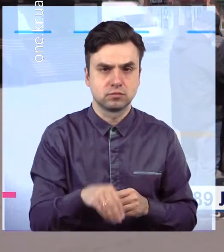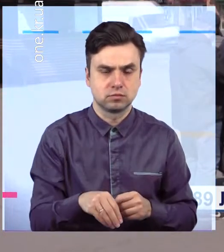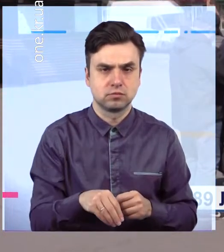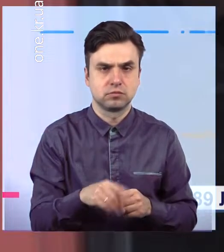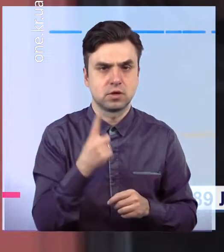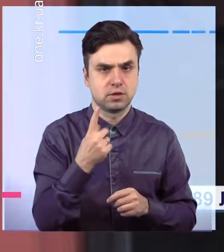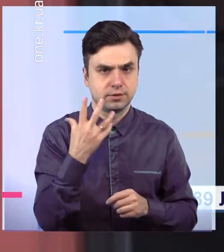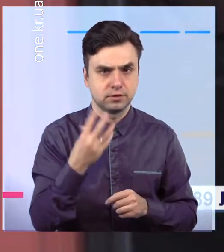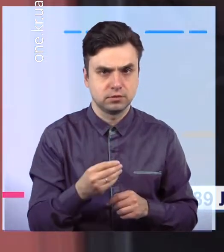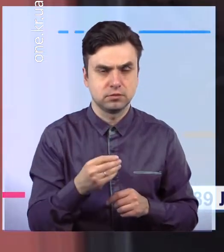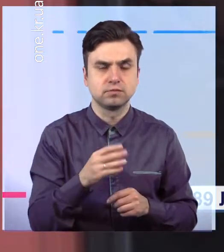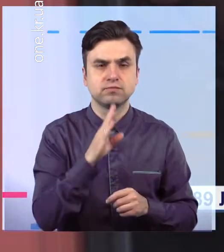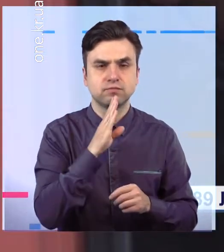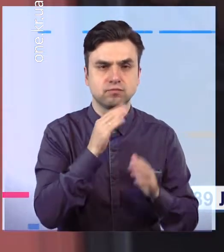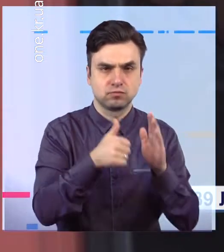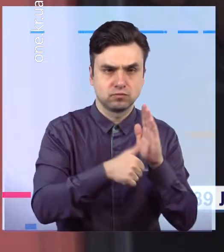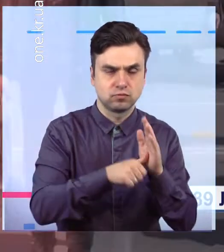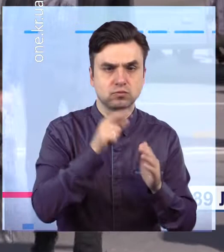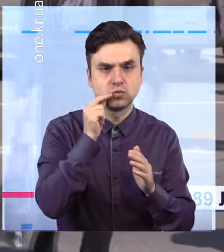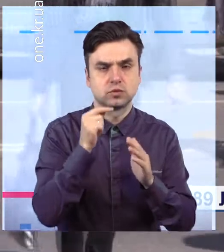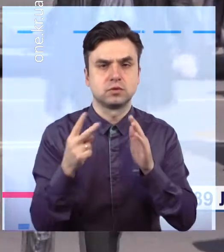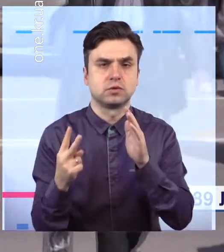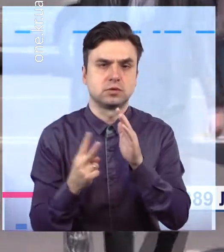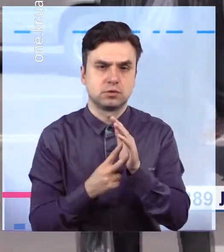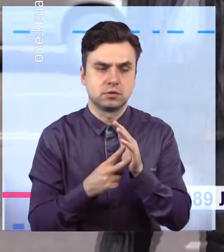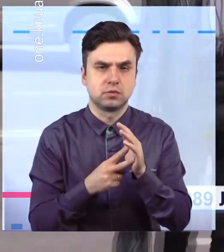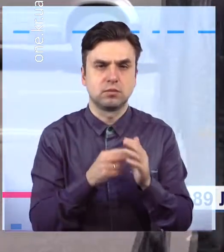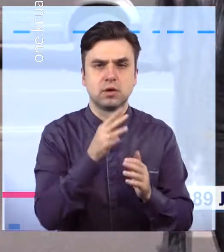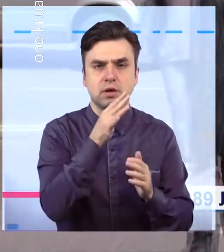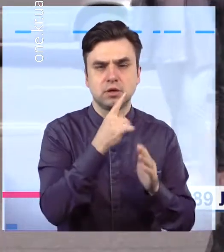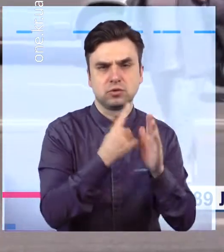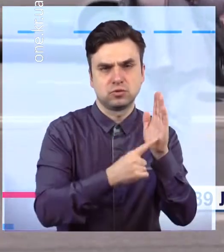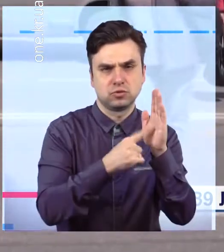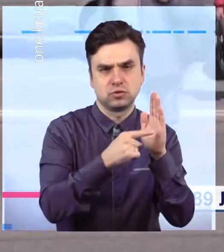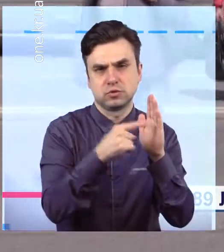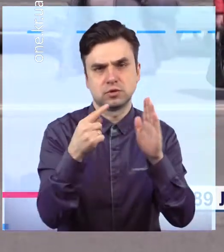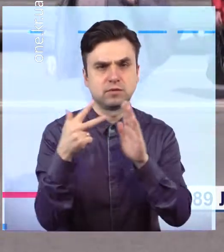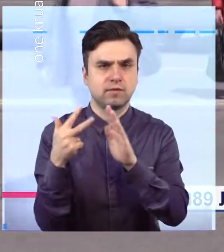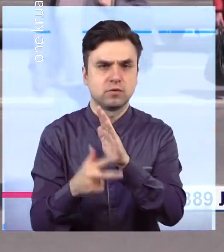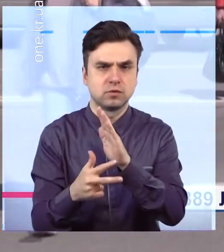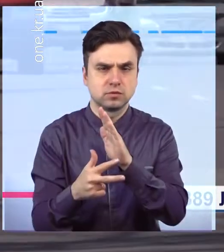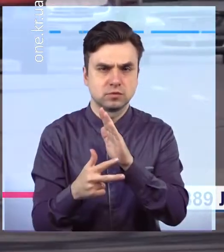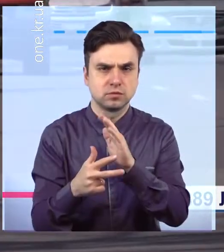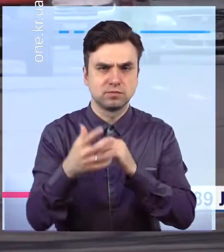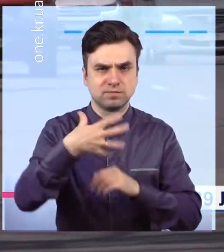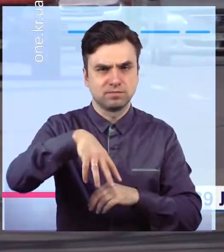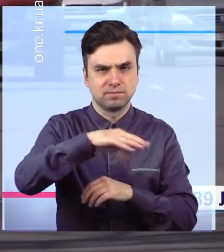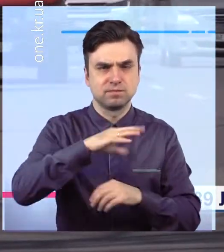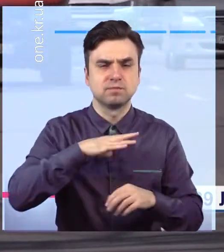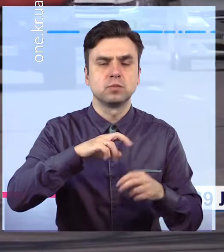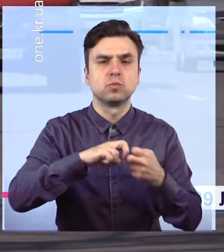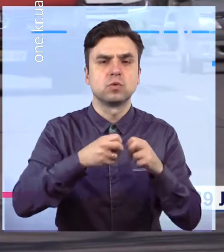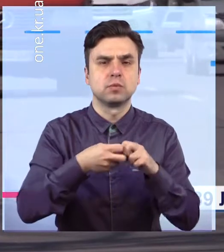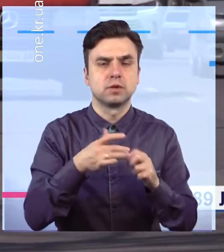випадків серед померлих 6 жінок і 7 чоловіків у віці від 60 до 80 років. У них ковід